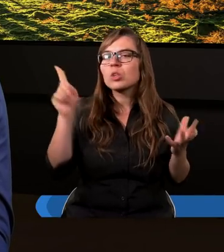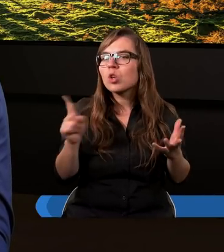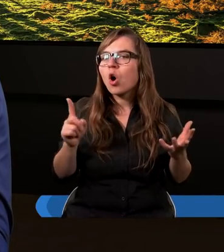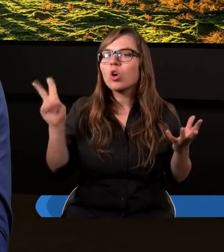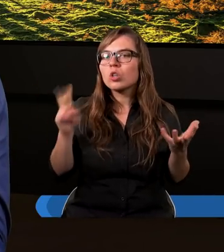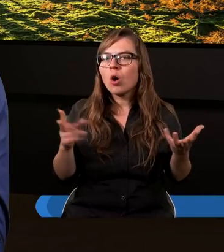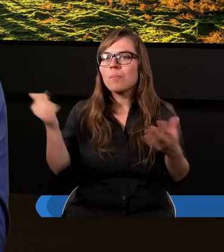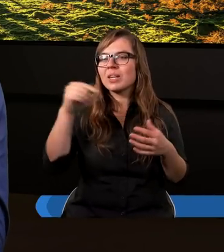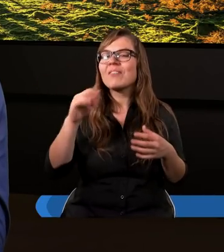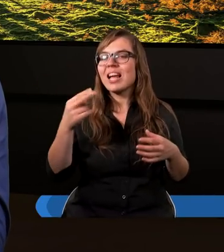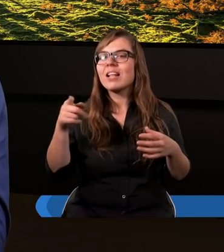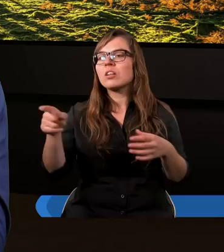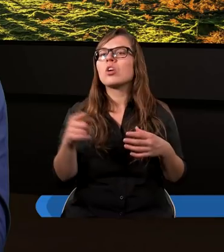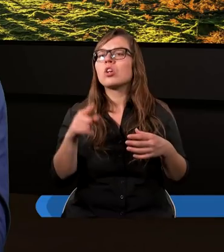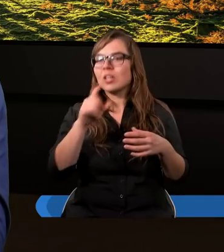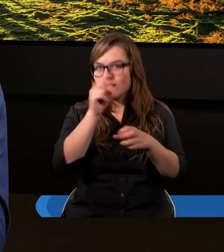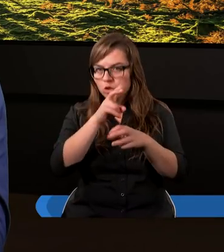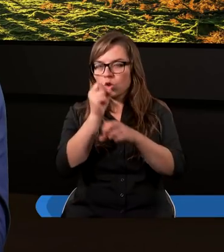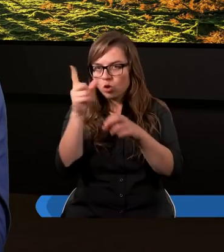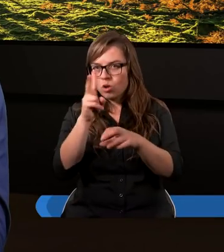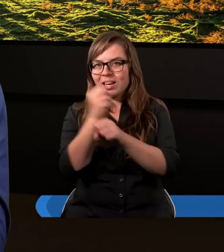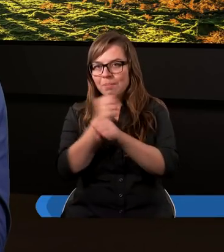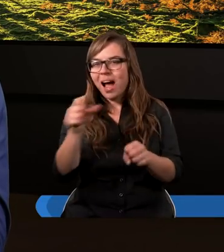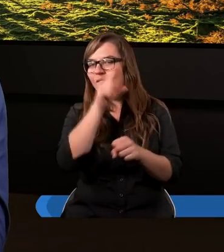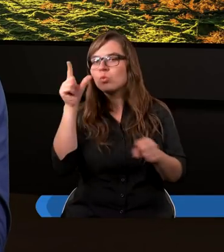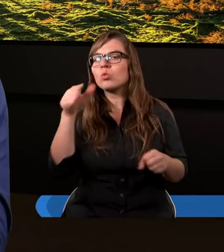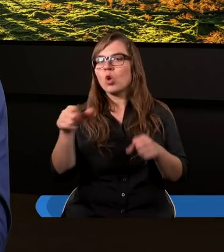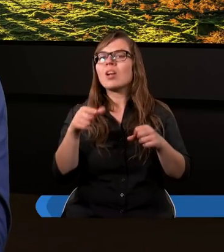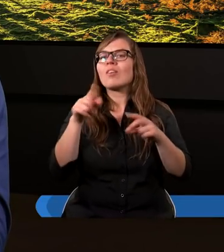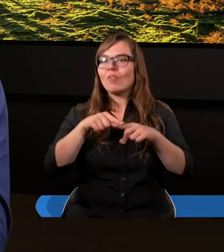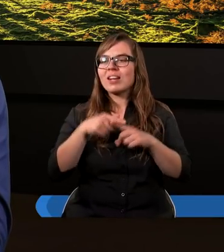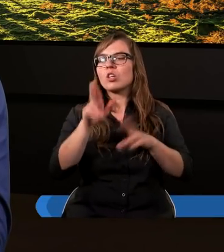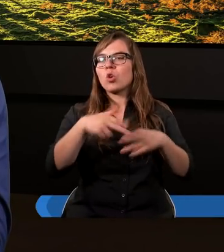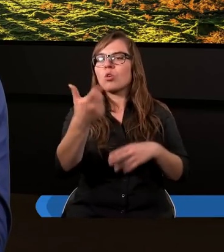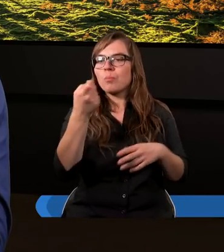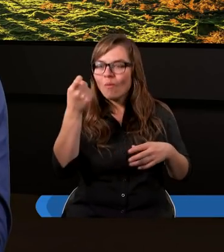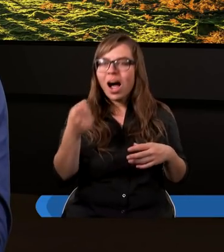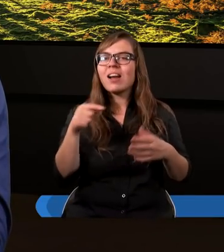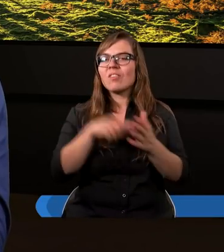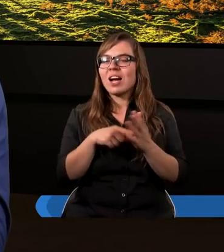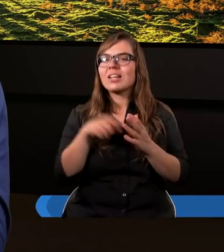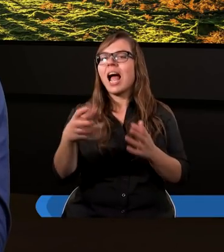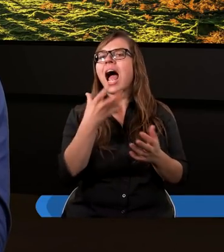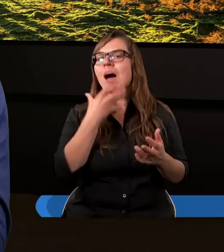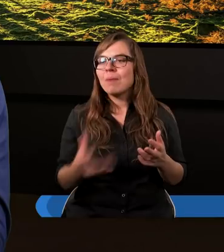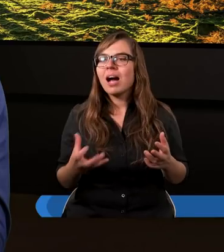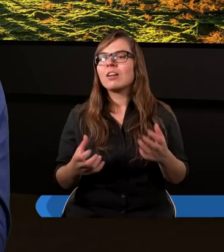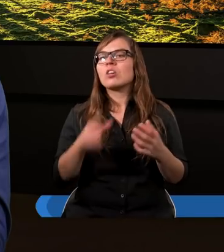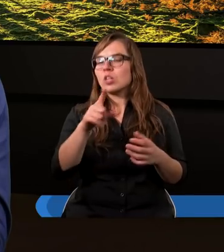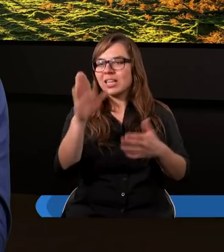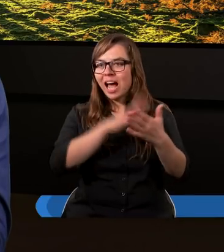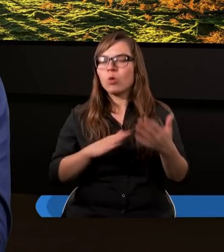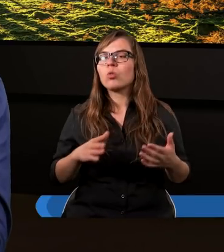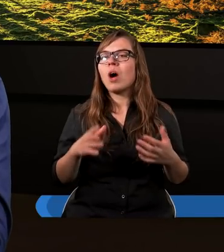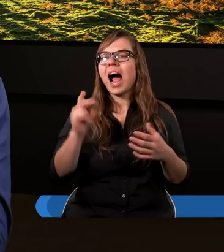ktoś, kto wybawi ludzkość. I do tego zadania został powołany, do tego zadania został wywołany Abraham z Urchaldyjskiego.